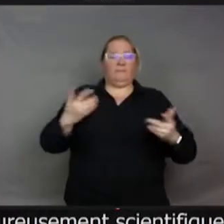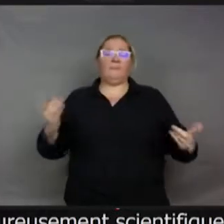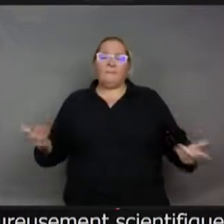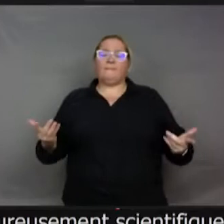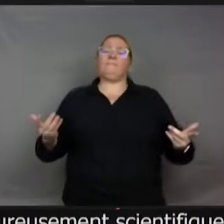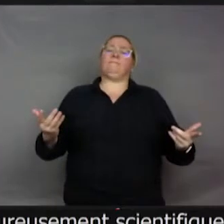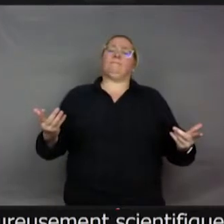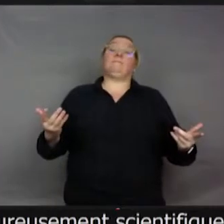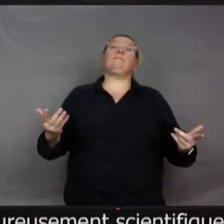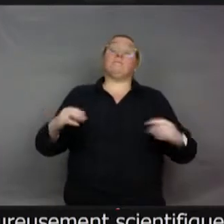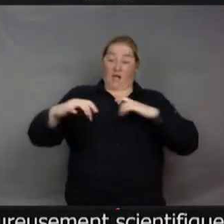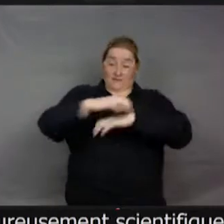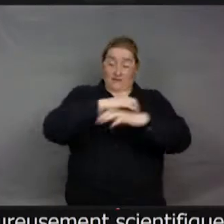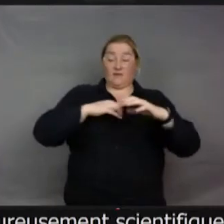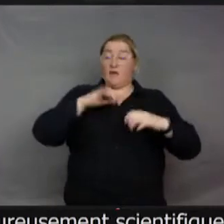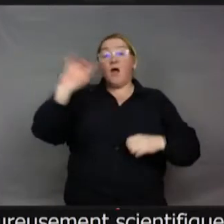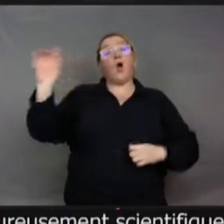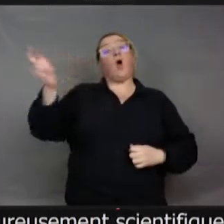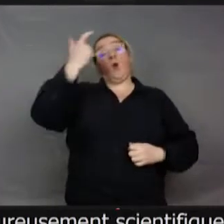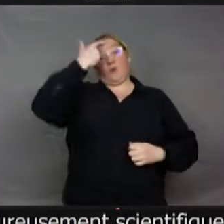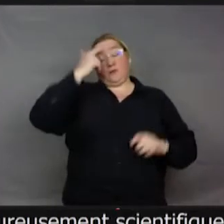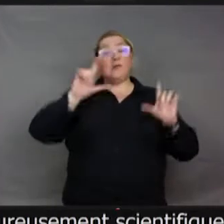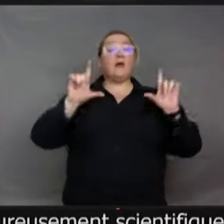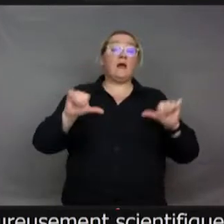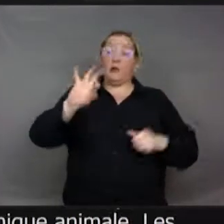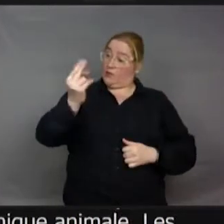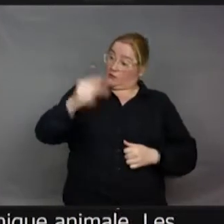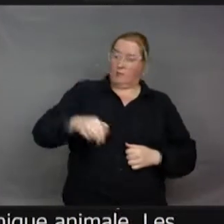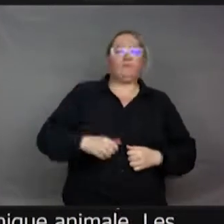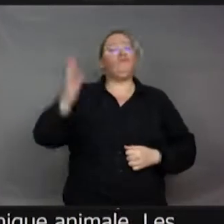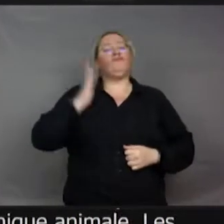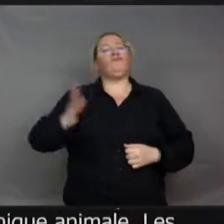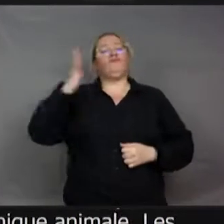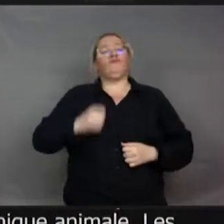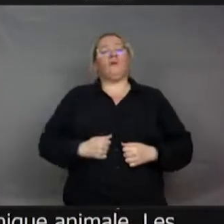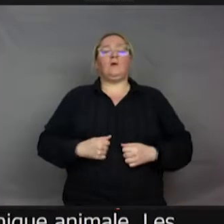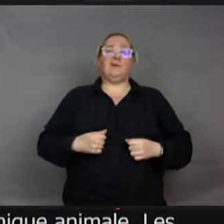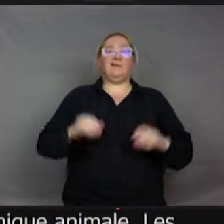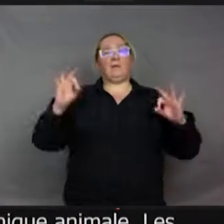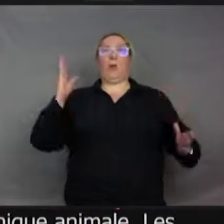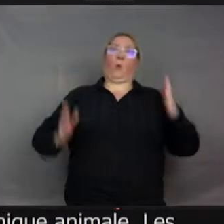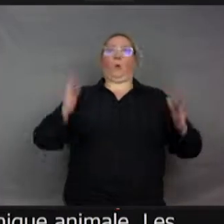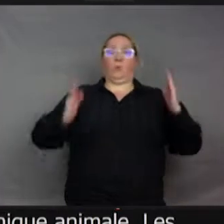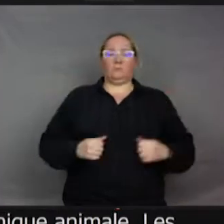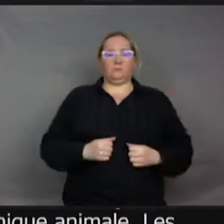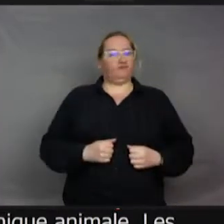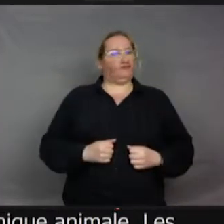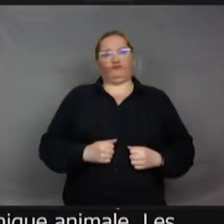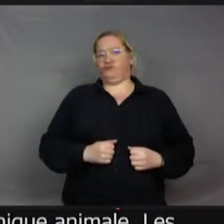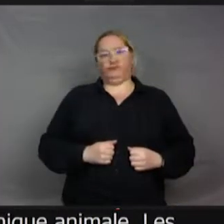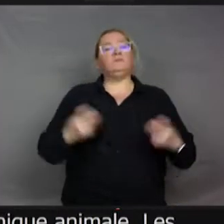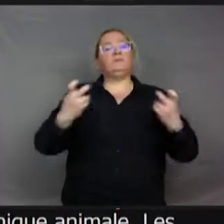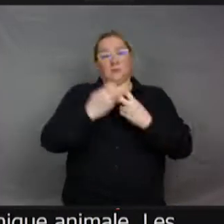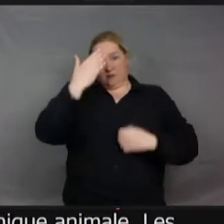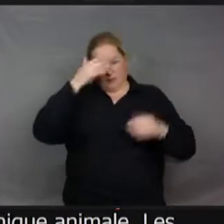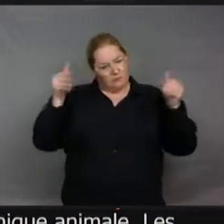Les insectes ont une conscience. Alors, c'est vrai qu'il encore pas longtemps, on pensait peut-être que c'était des petits robots, mais déjà, tous ceux qui s'intéressent à des insectes voient bien que